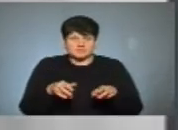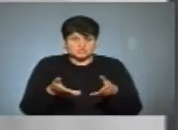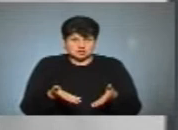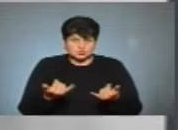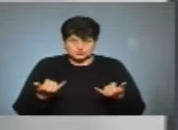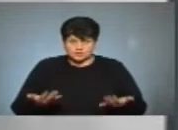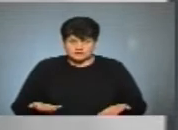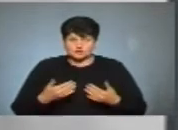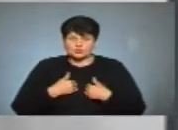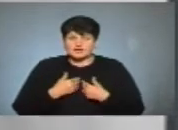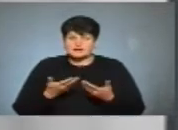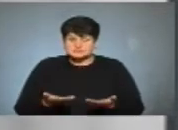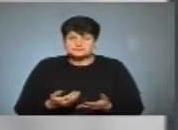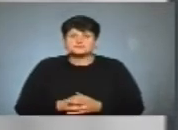ефір.